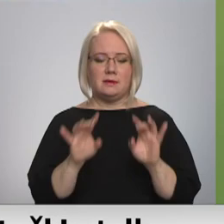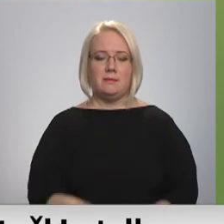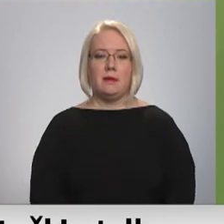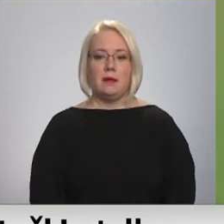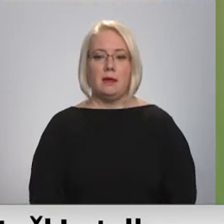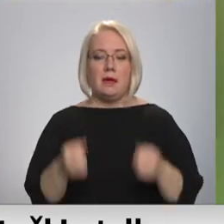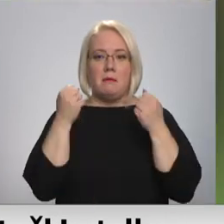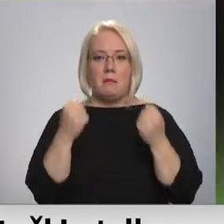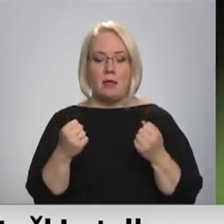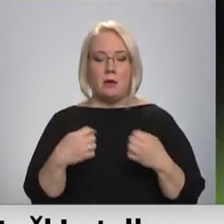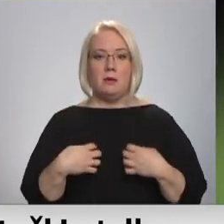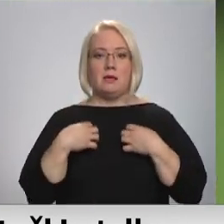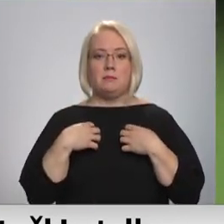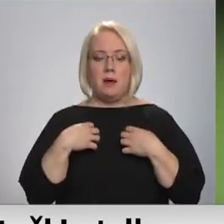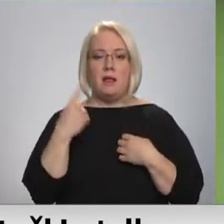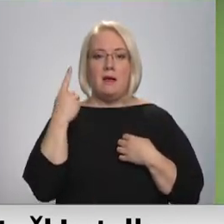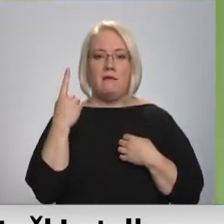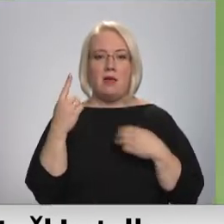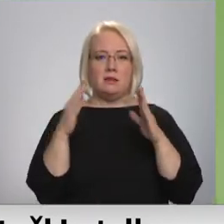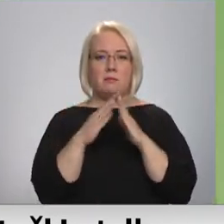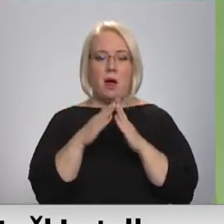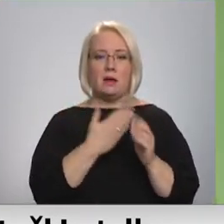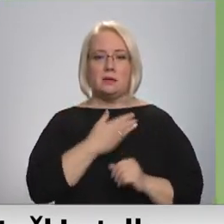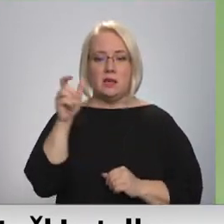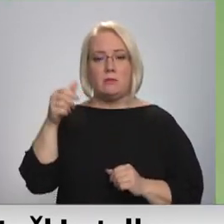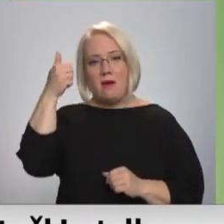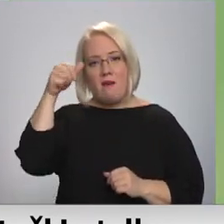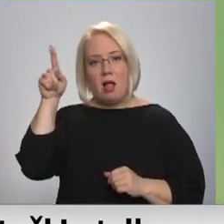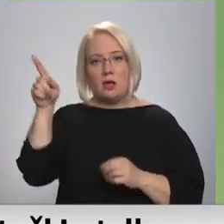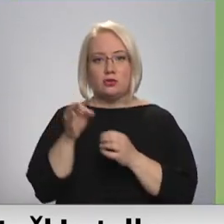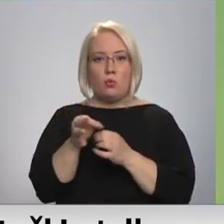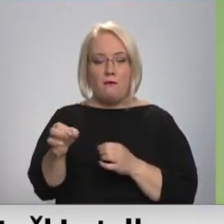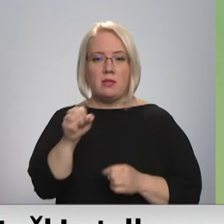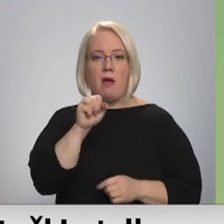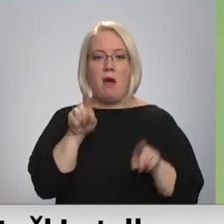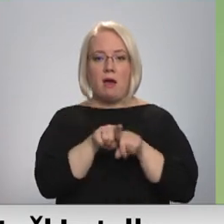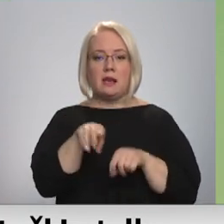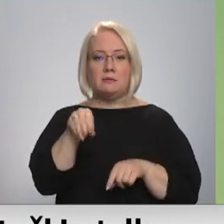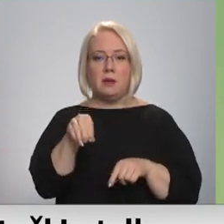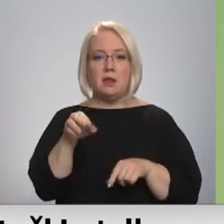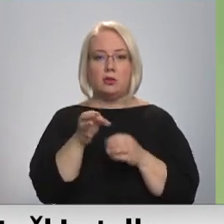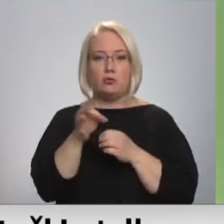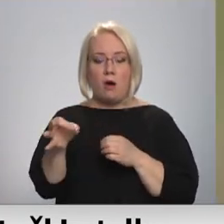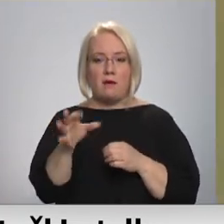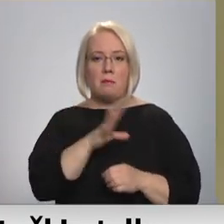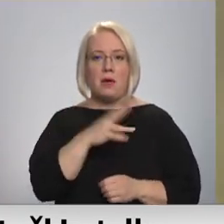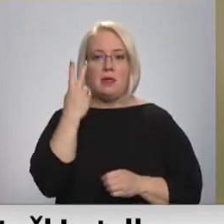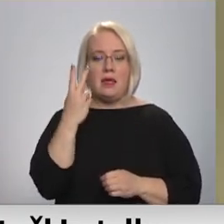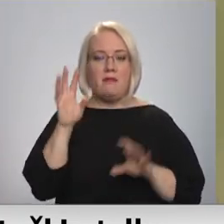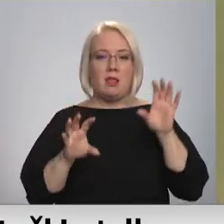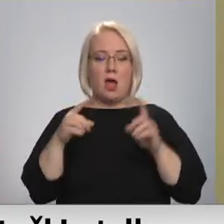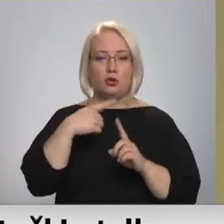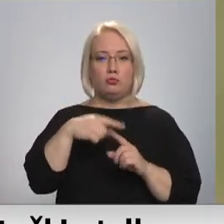Pamatīgu izbīli atsevišķu viensāt iedzīvotājiem Valkas novadā un pēcāk arī Smiltenes novadā šordien sagādāja divi lāču